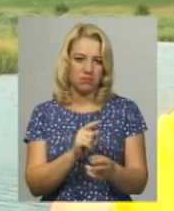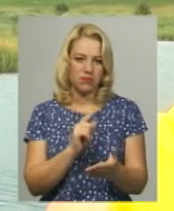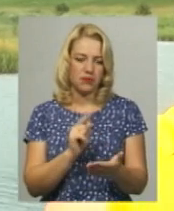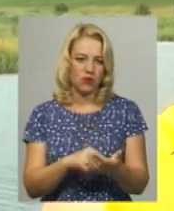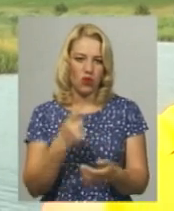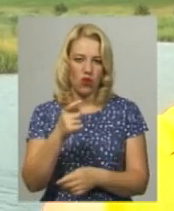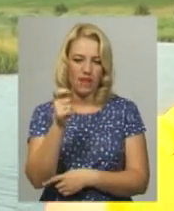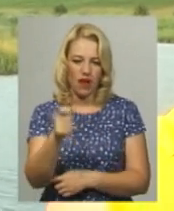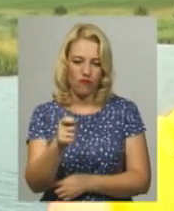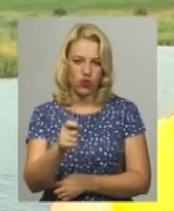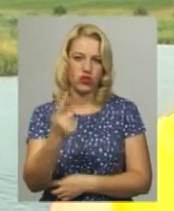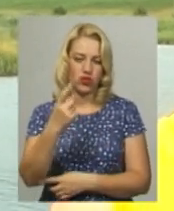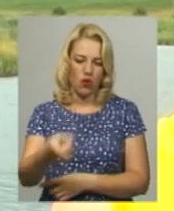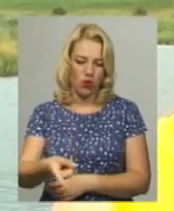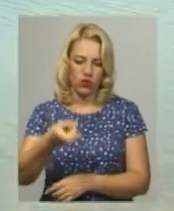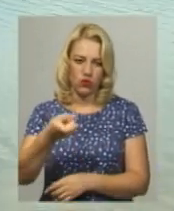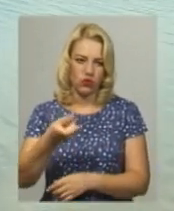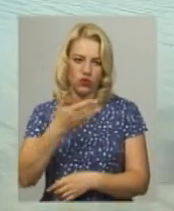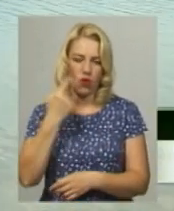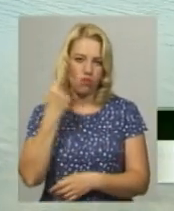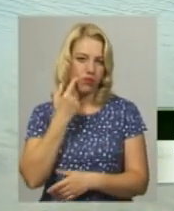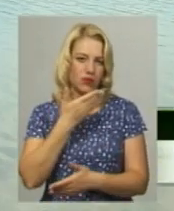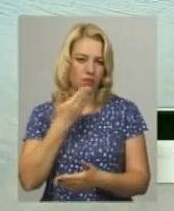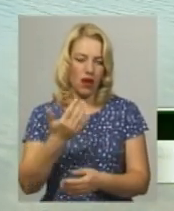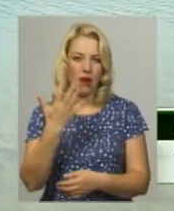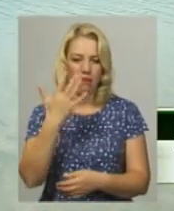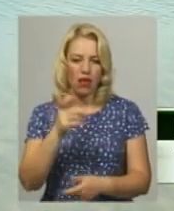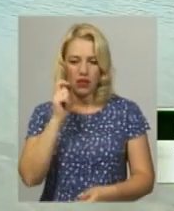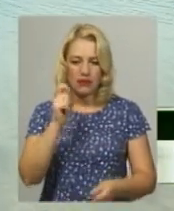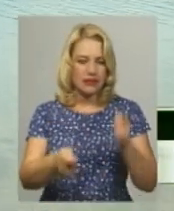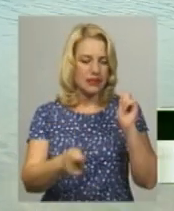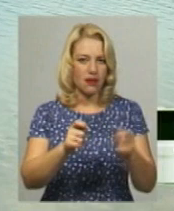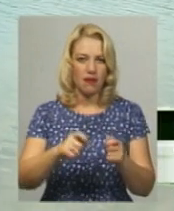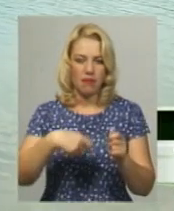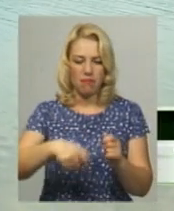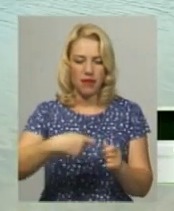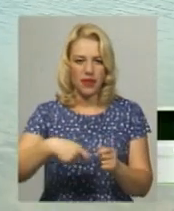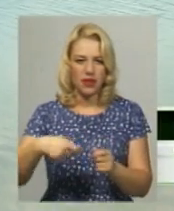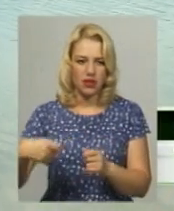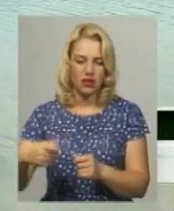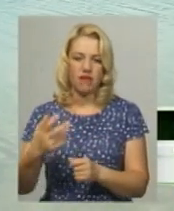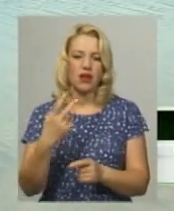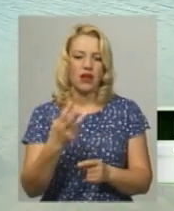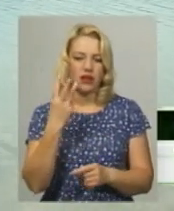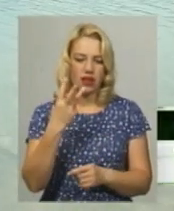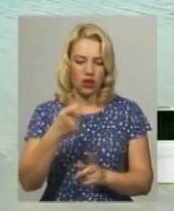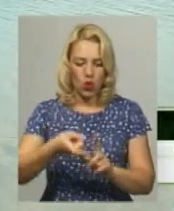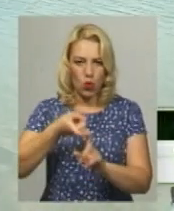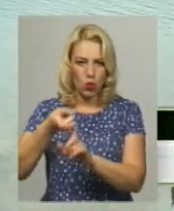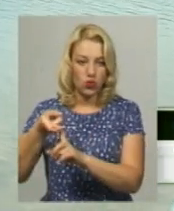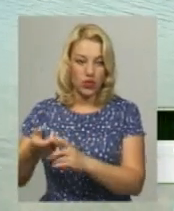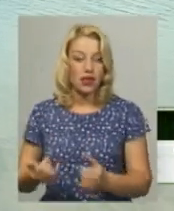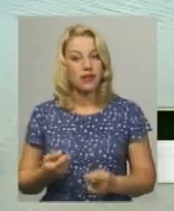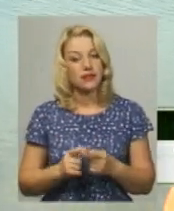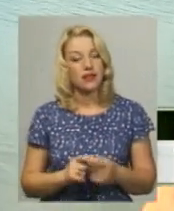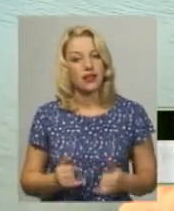вудочка, один гачок, ніхто не обижається. П'ять спінінгів, три крючка, це для членів громадської організації. Для всіх, хто не бажає вступати